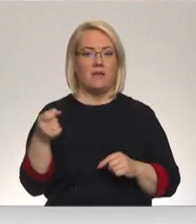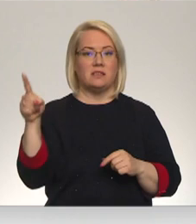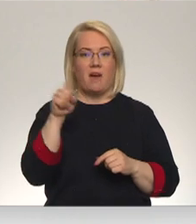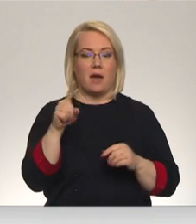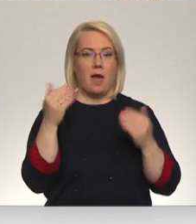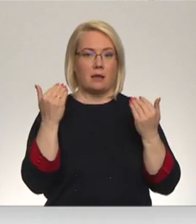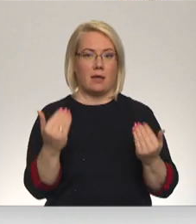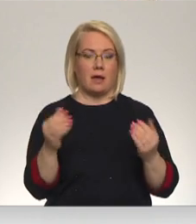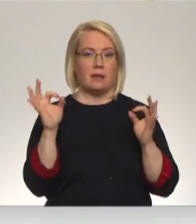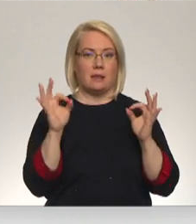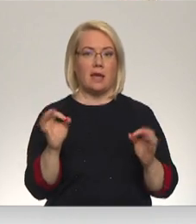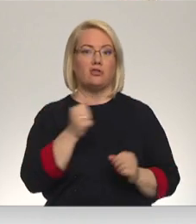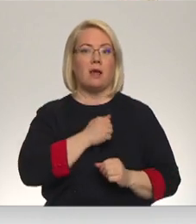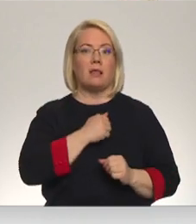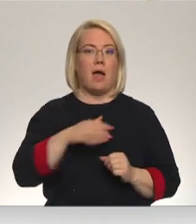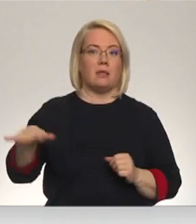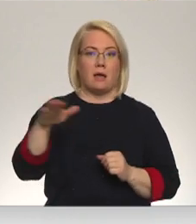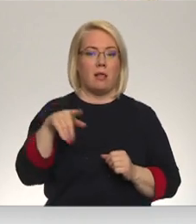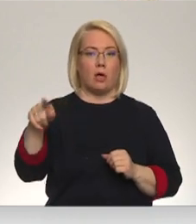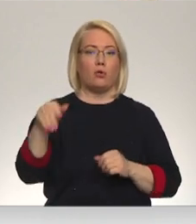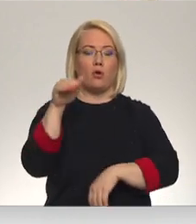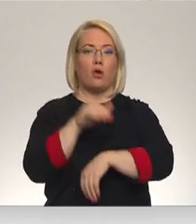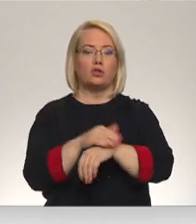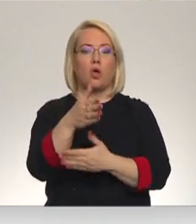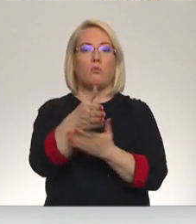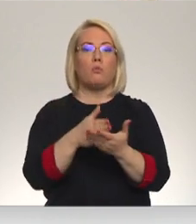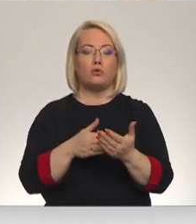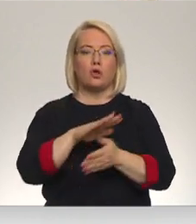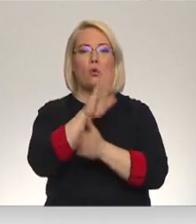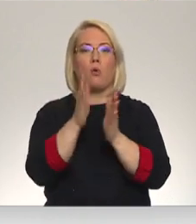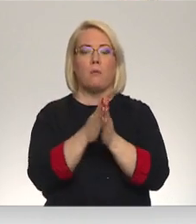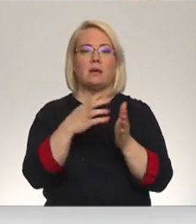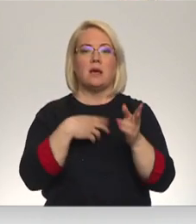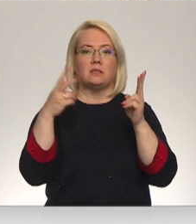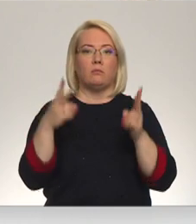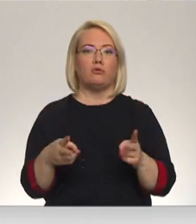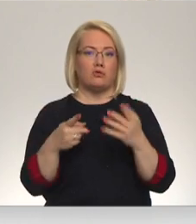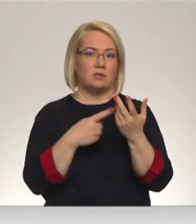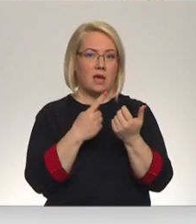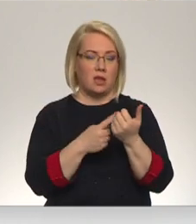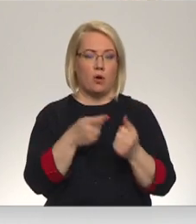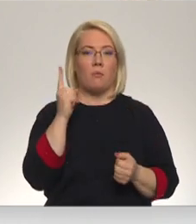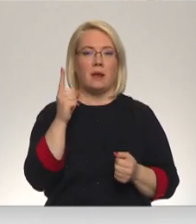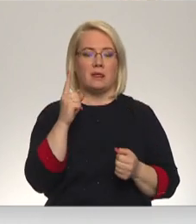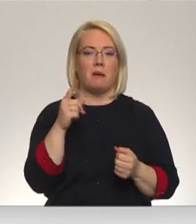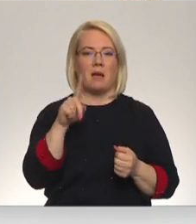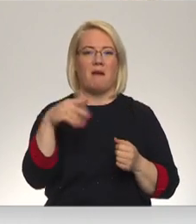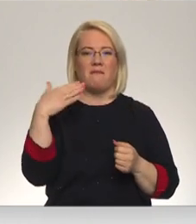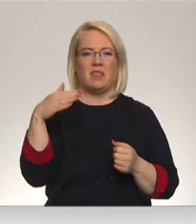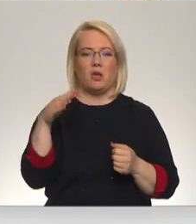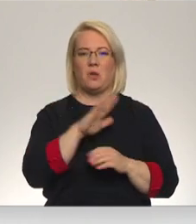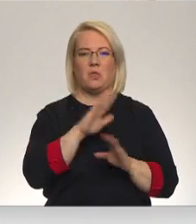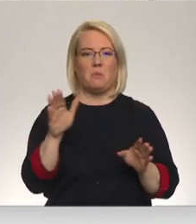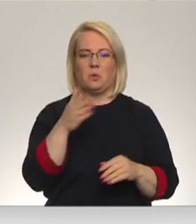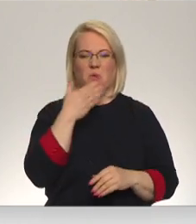reģions par labanīri Latgali, kur konstatēt pusi no kopējā saslamošo dzīvnieku skaita. Brīdnām, ka sižatā ar redzmiem kadri